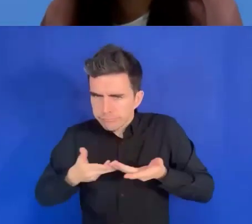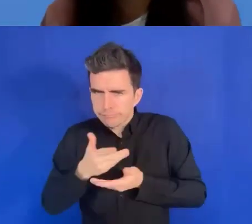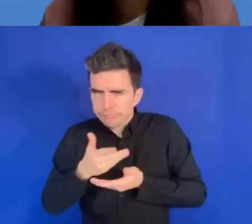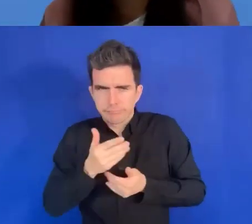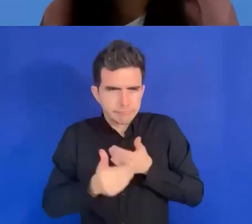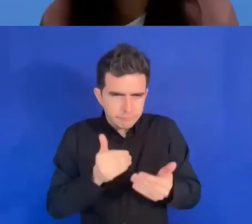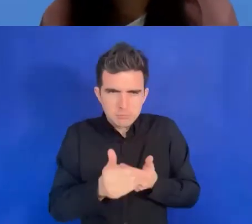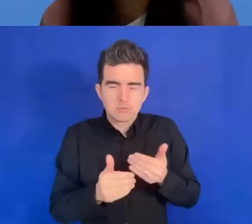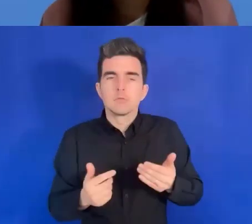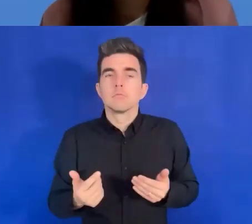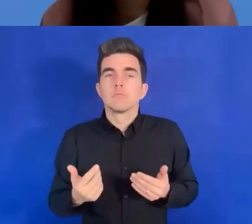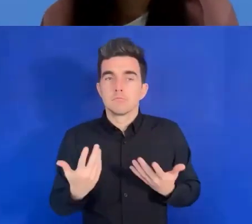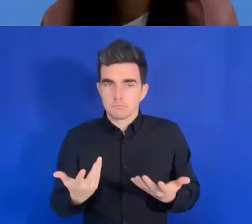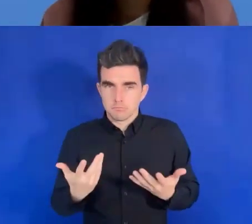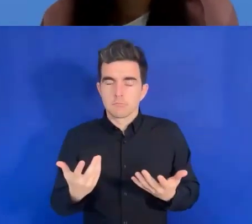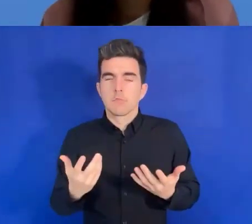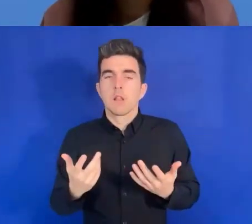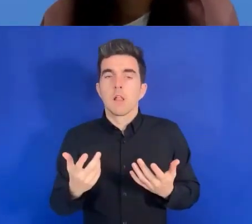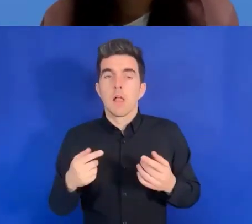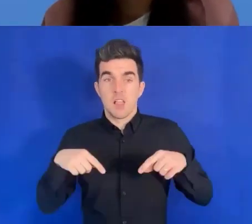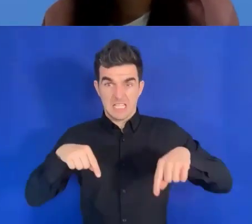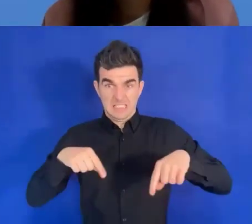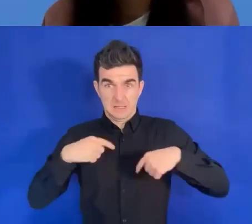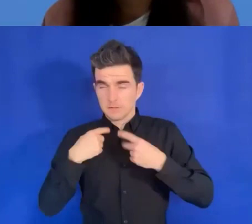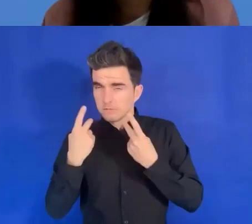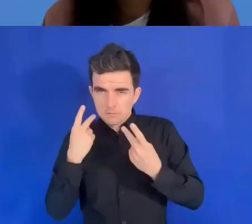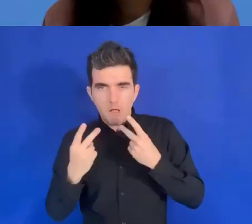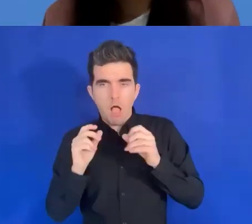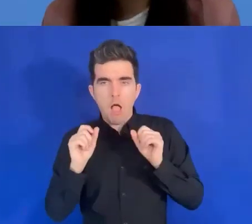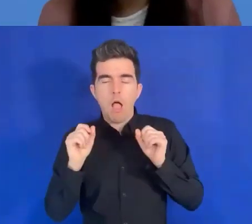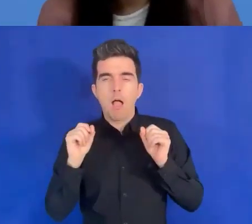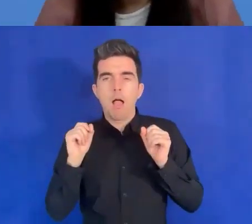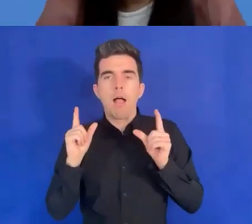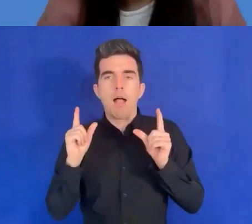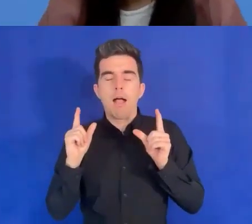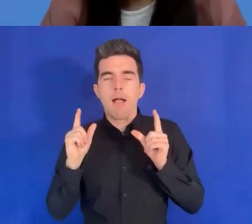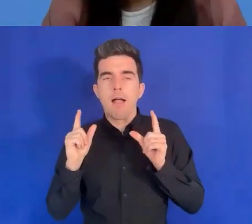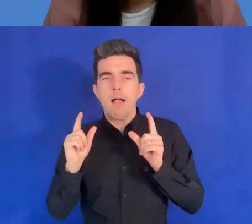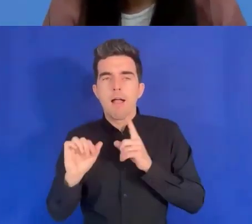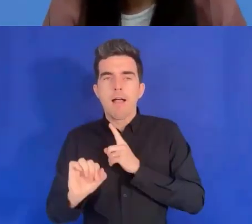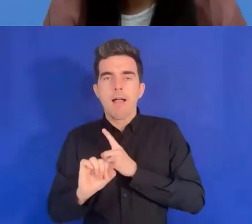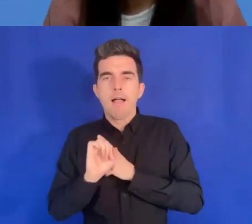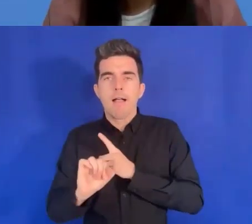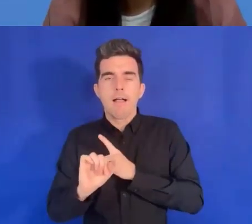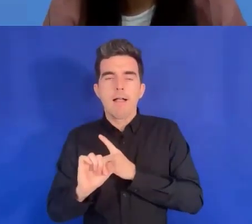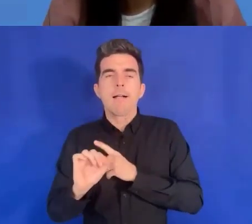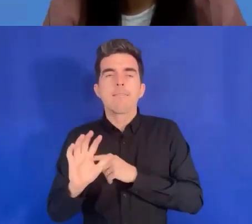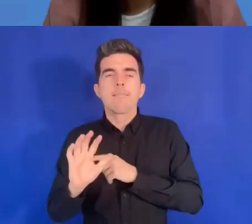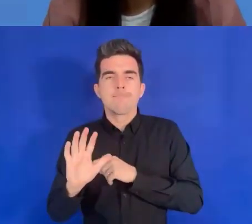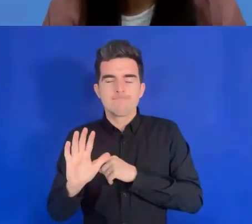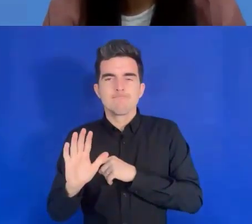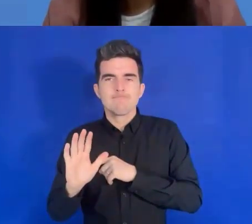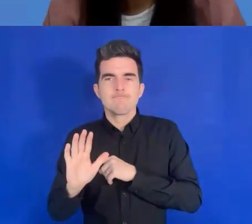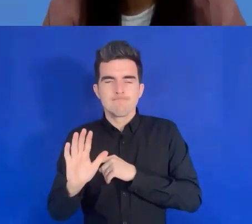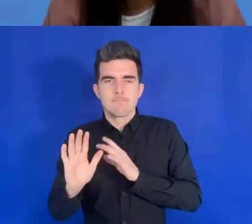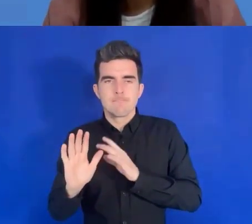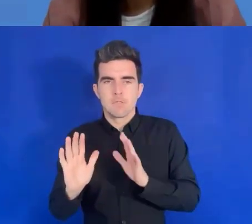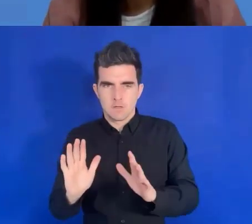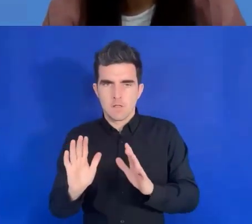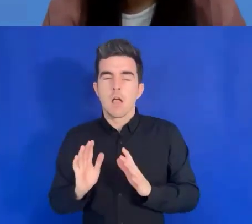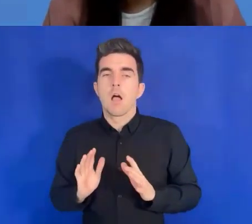de travailler sur le système de communication et nous avons